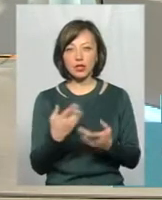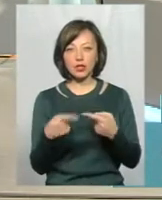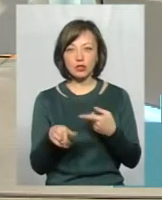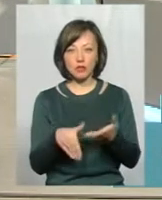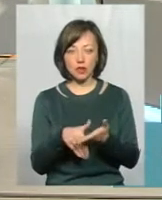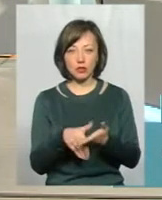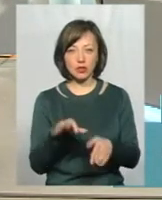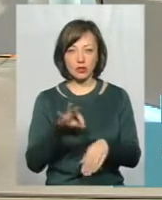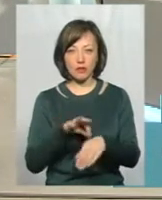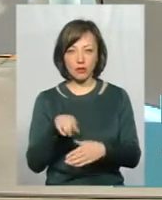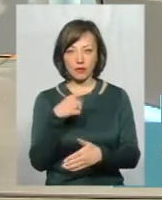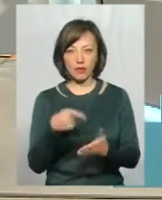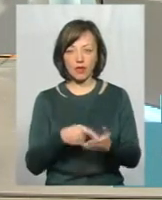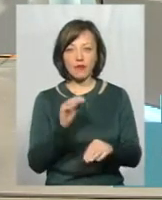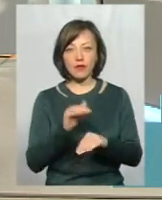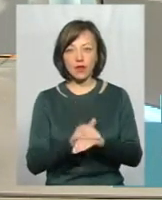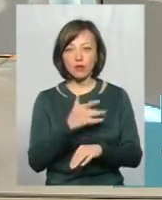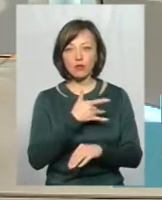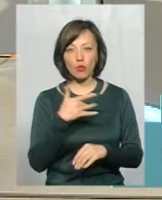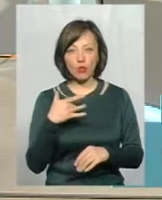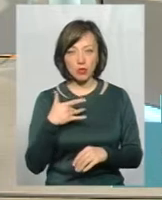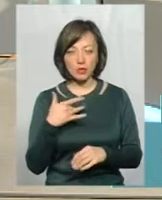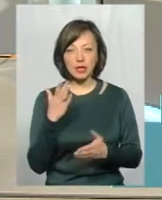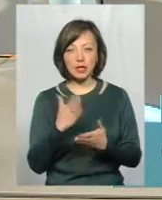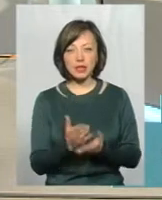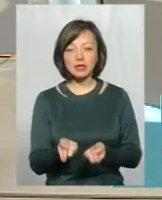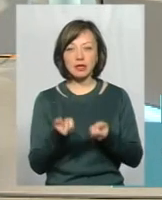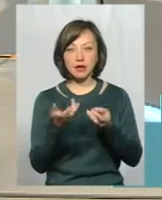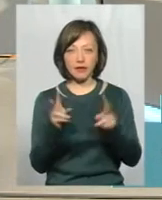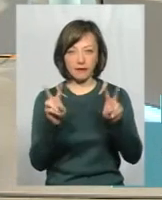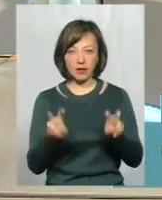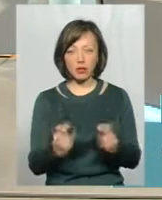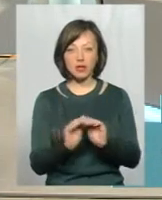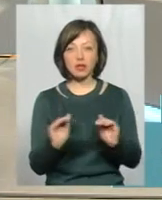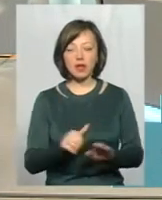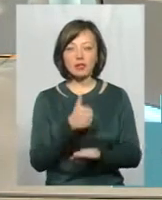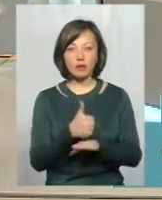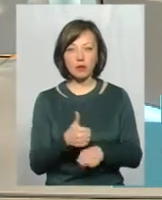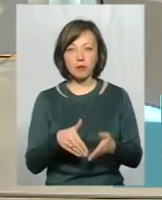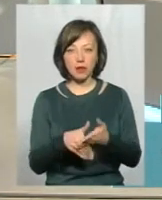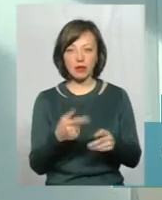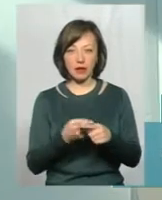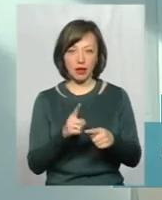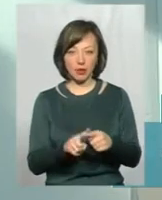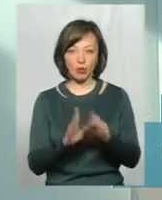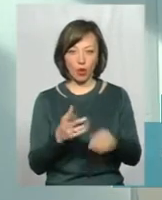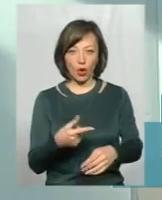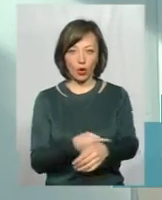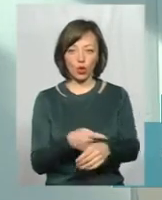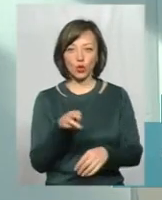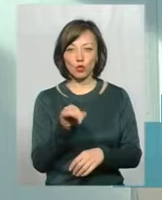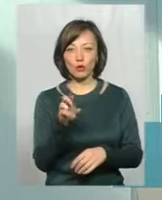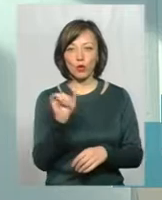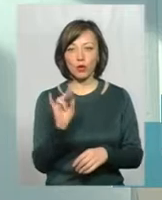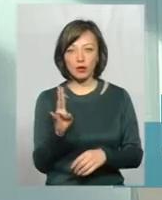захворювання? Виявлення туберкуліоза є нескільки видів. Ну, у дітей основний метод – це туберкуліно-діагностіка. У